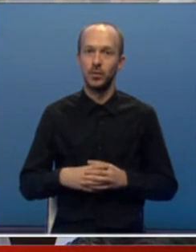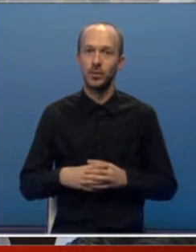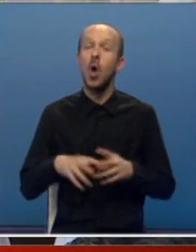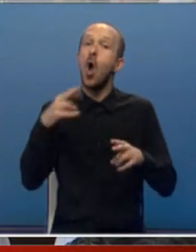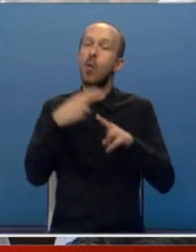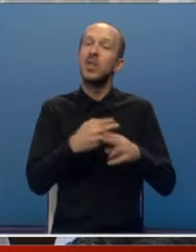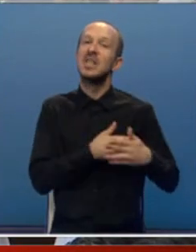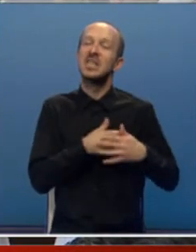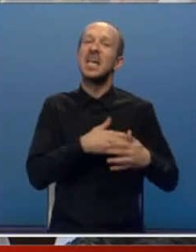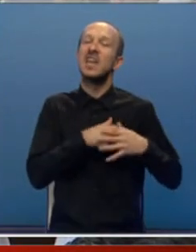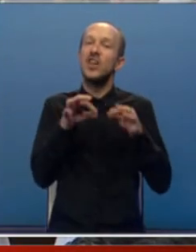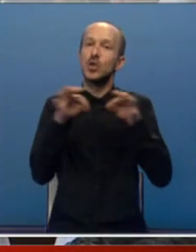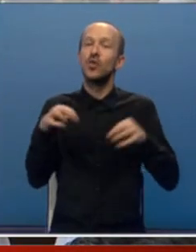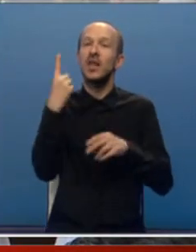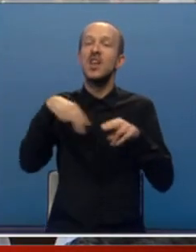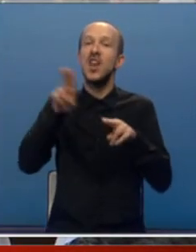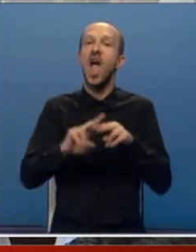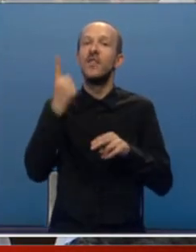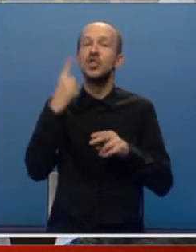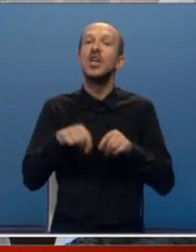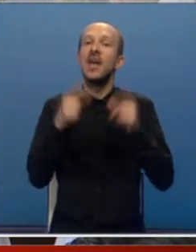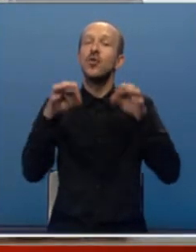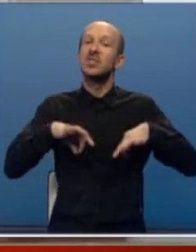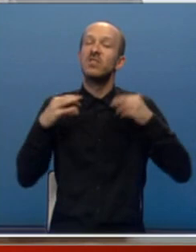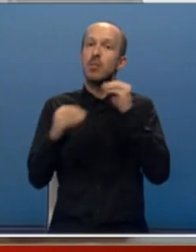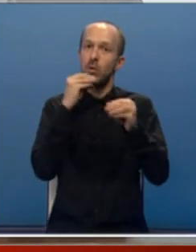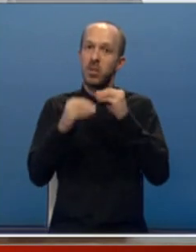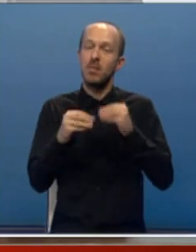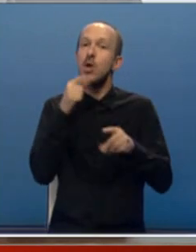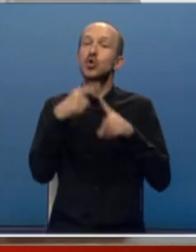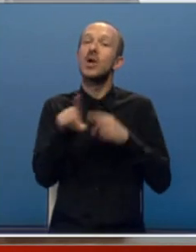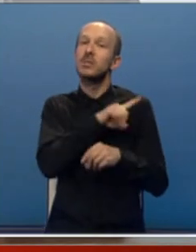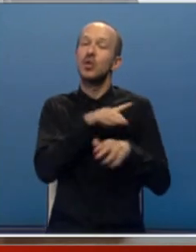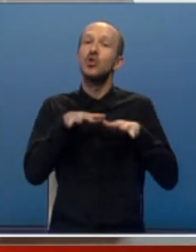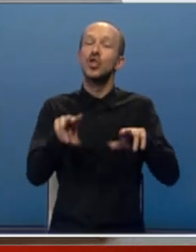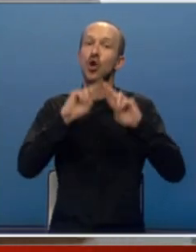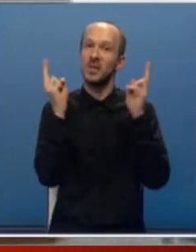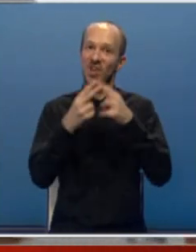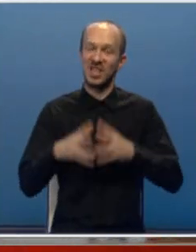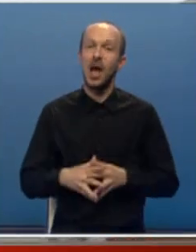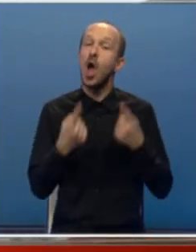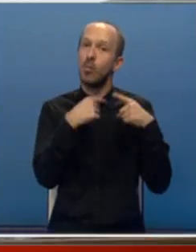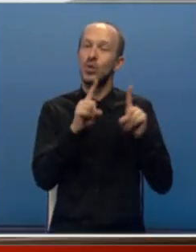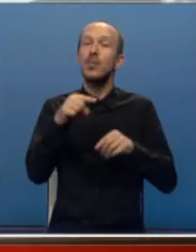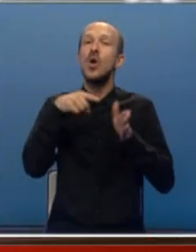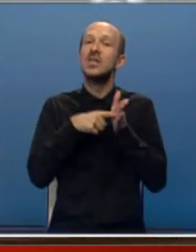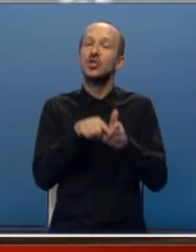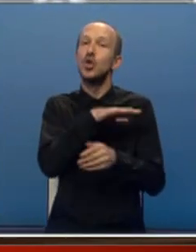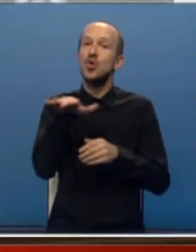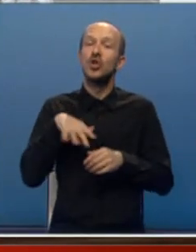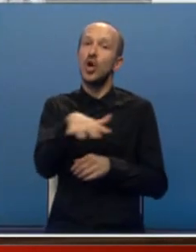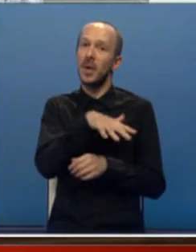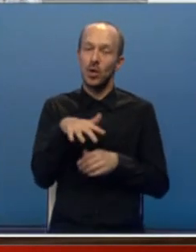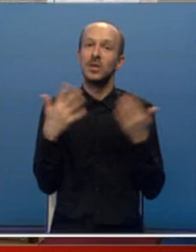Oboljenja srca i krvnih sudova jedan su od najvećih javno zdravstvenih problema i uzroka smrtnosti širom svijeta. Posebno je to izraženo u našem